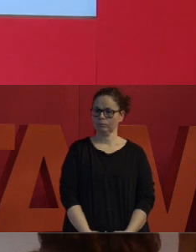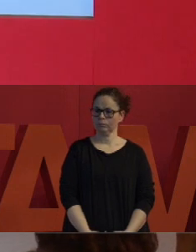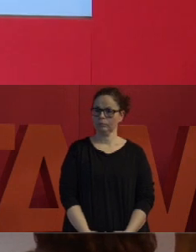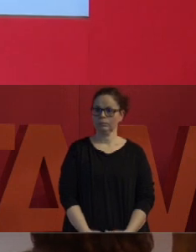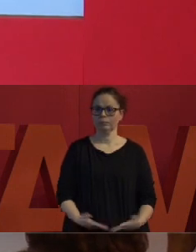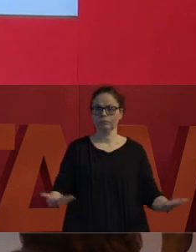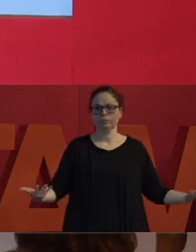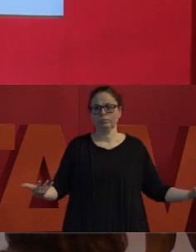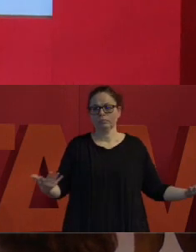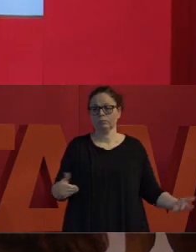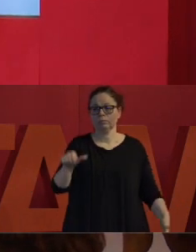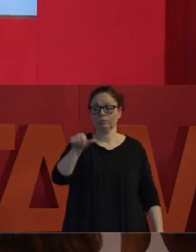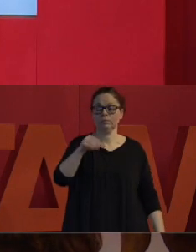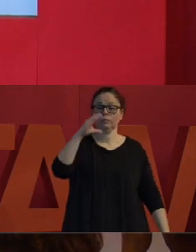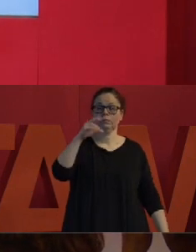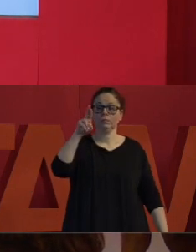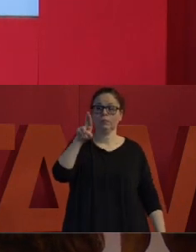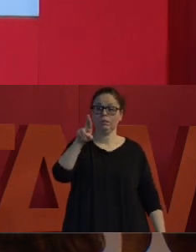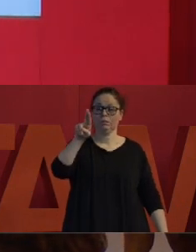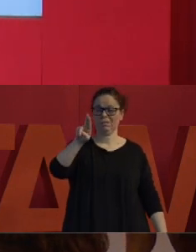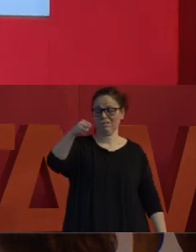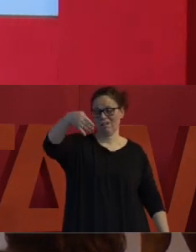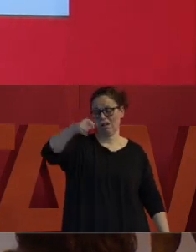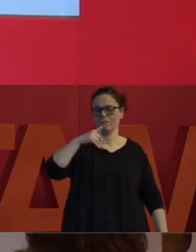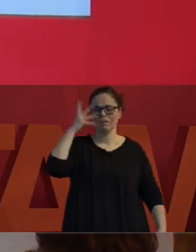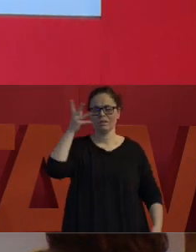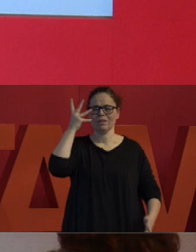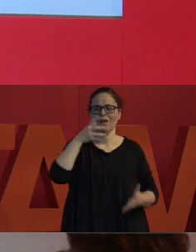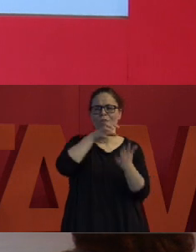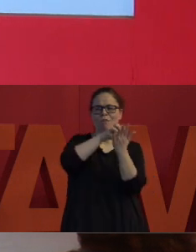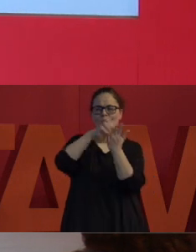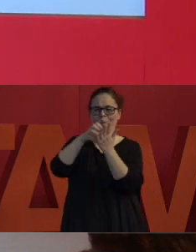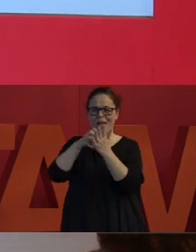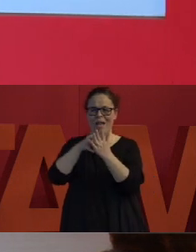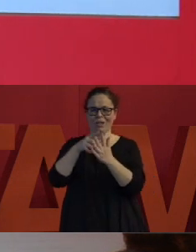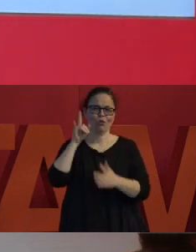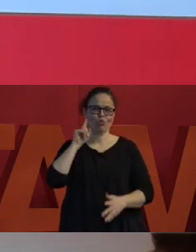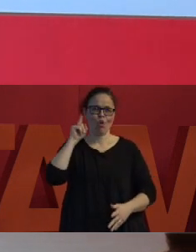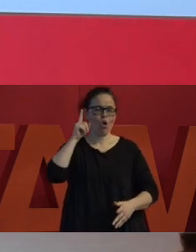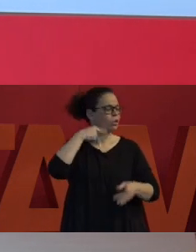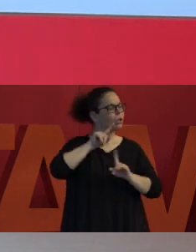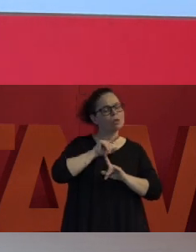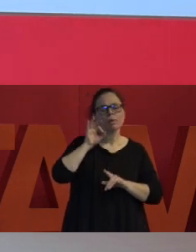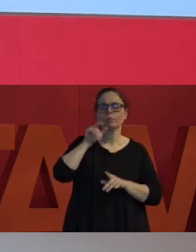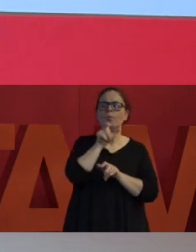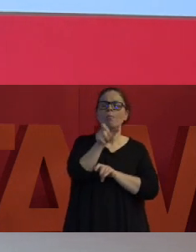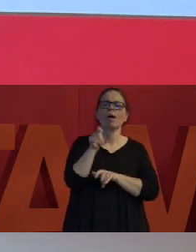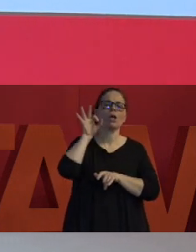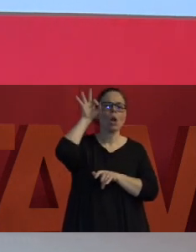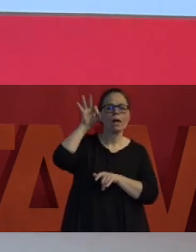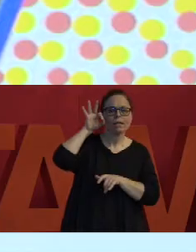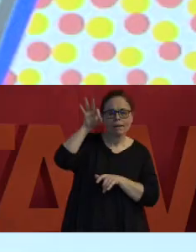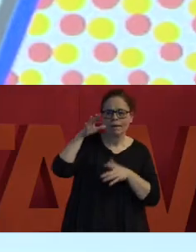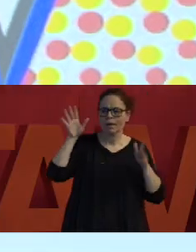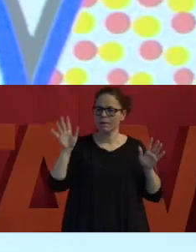Parliamo di Scrum. Può sembrare il suono di un fumetto, in realtà è un termine inglese che indica l'azione di mischia ordinata nel